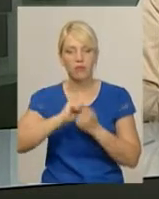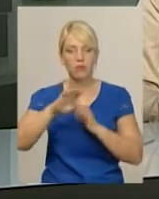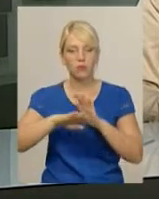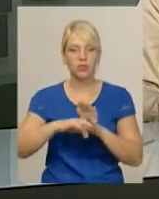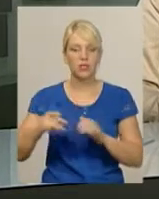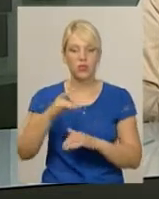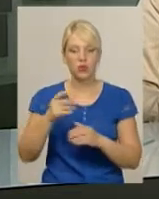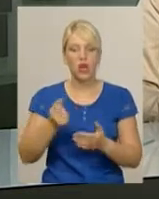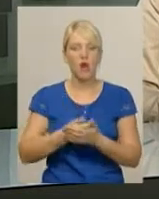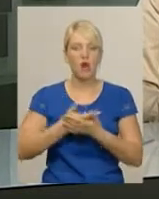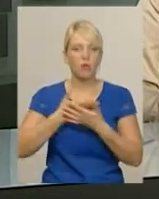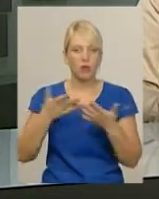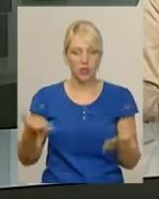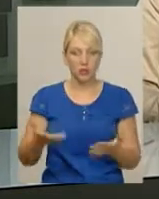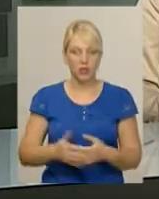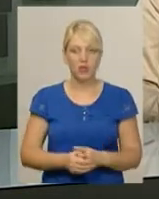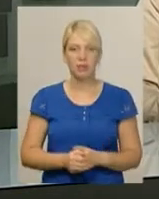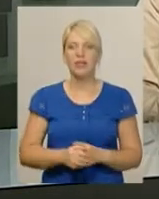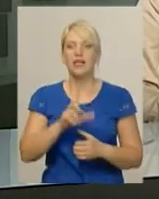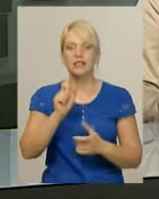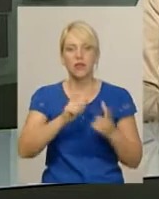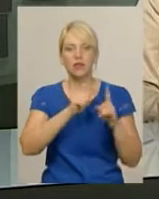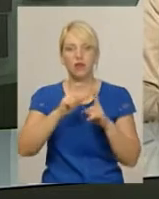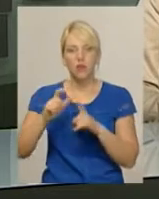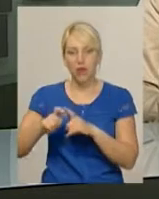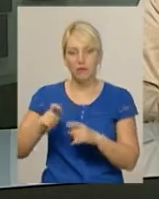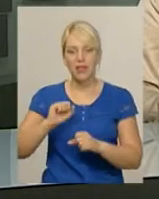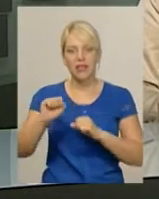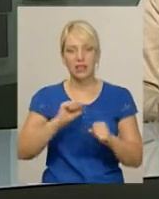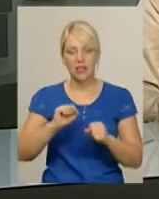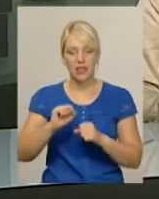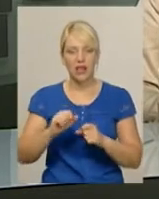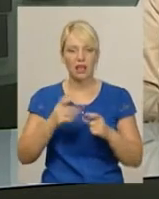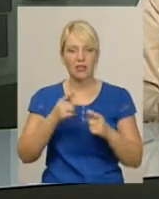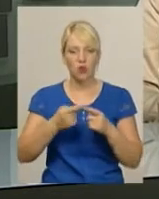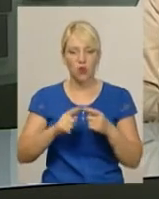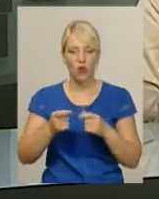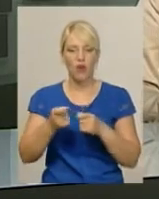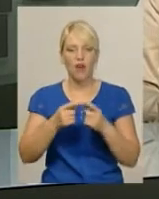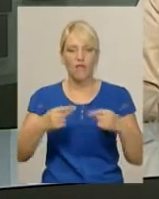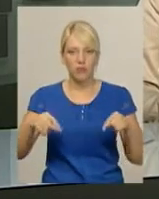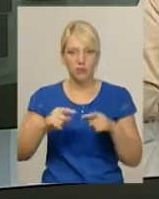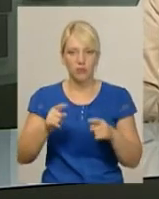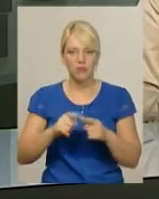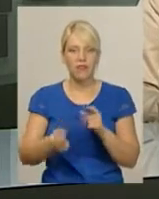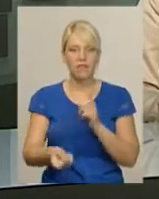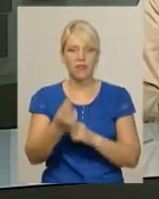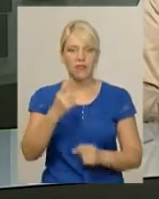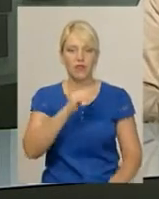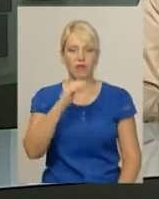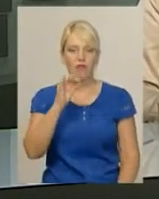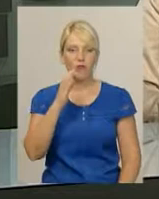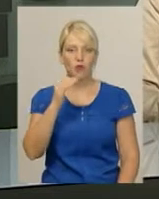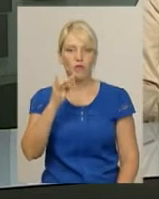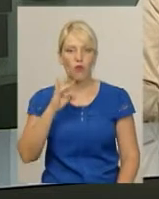Держпродспоживслужби в області. За словами керівника відомства Василя Грушка, у воді Смотрич виявили фосфорно-органічні